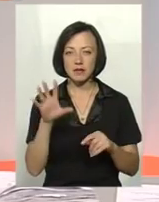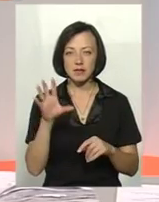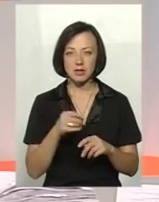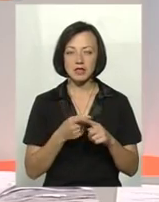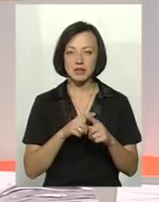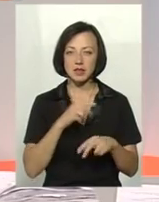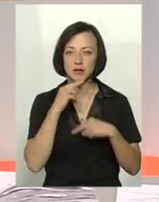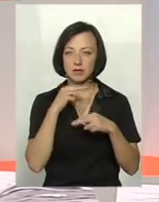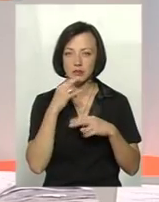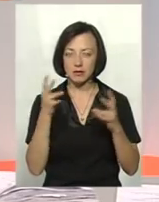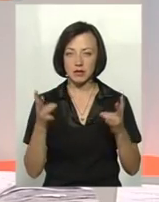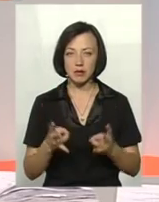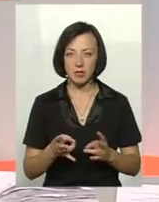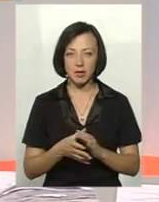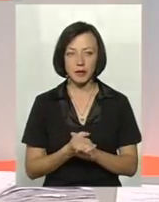повинно насторожувати.